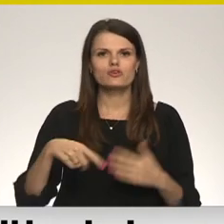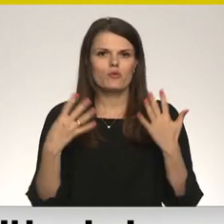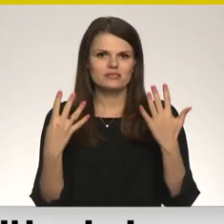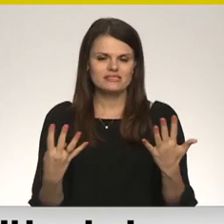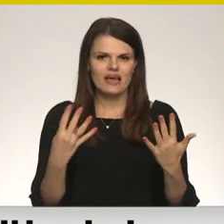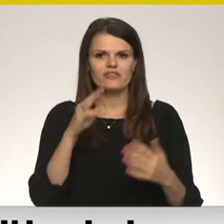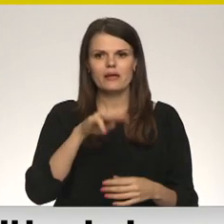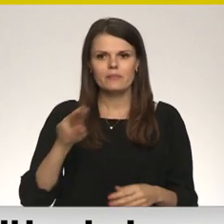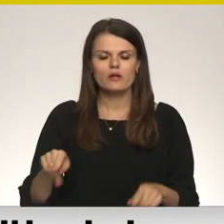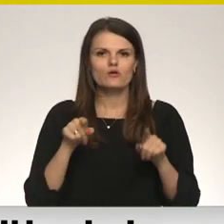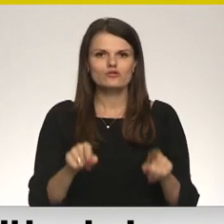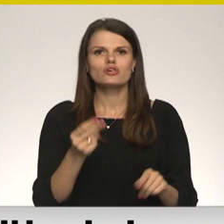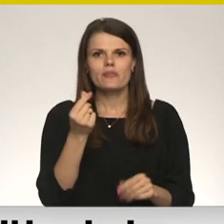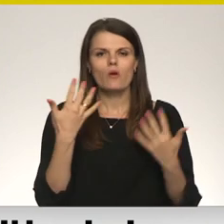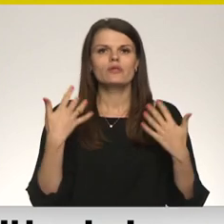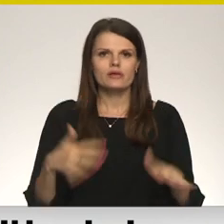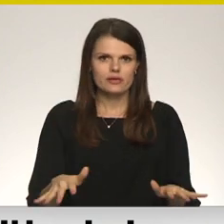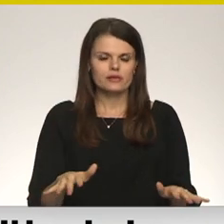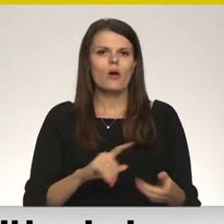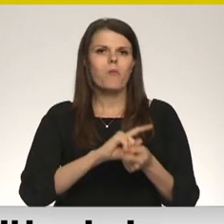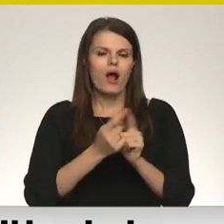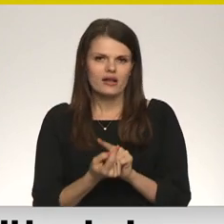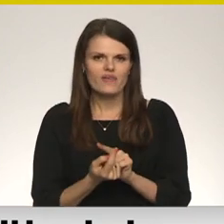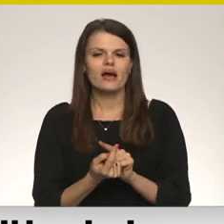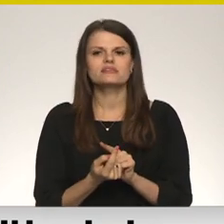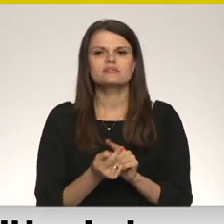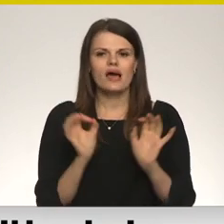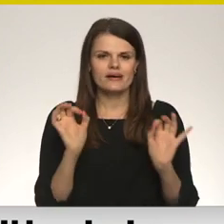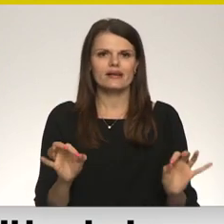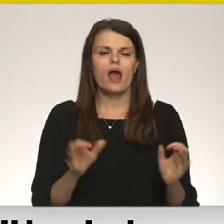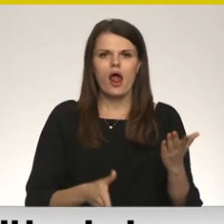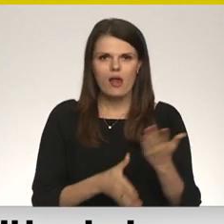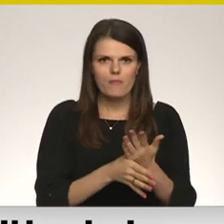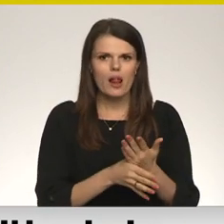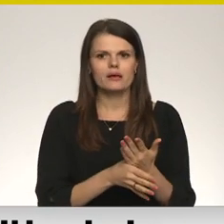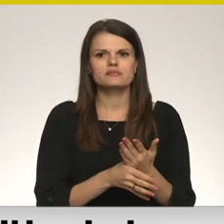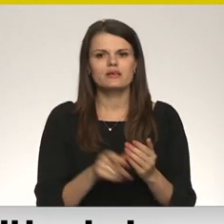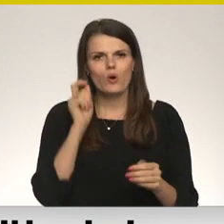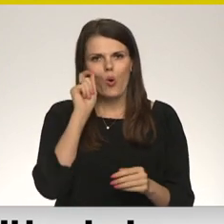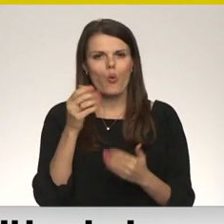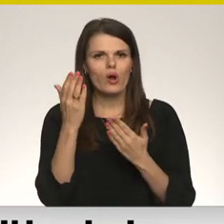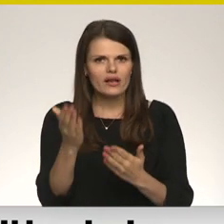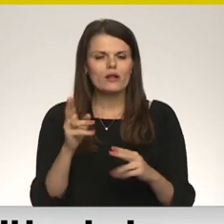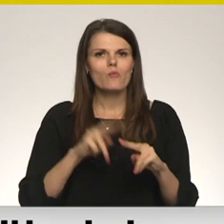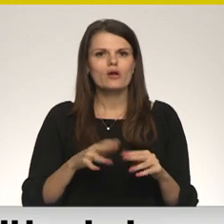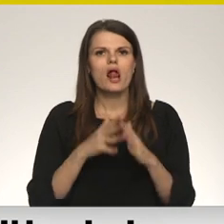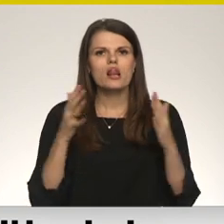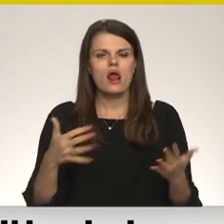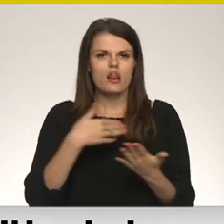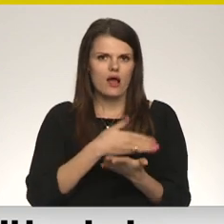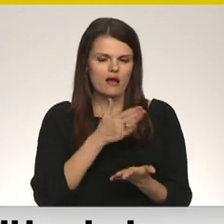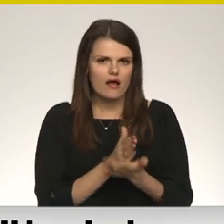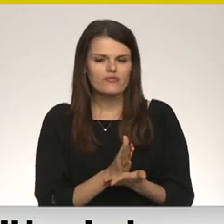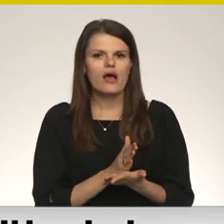miljoni no saziedotāju jau ir pārvērsta pilnīgi reālā palīdzībā Ukraiņiem. Un lielākā daļa,